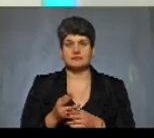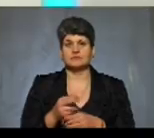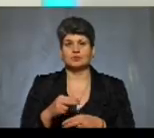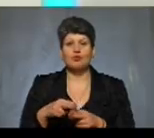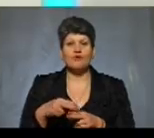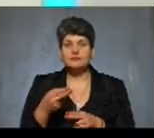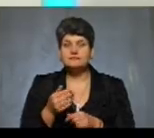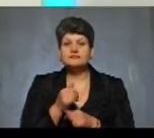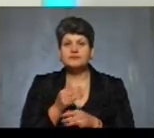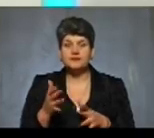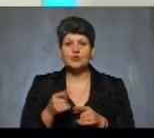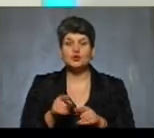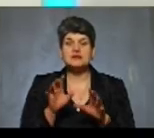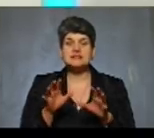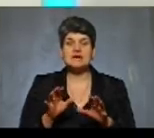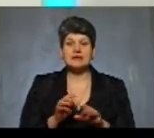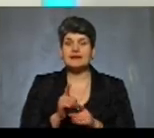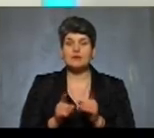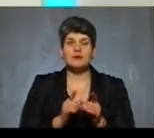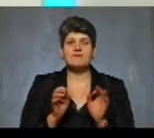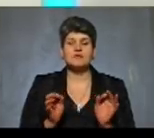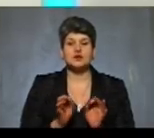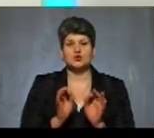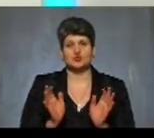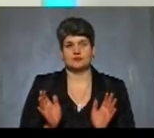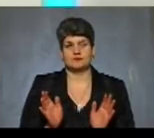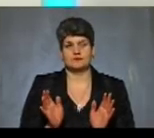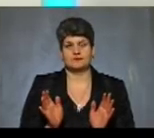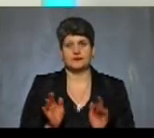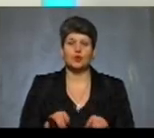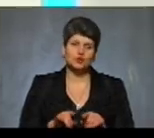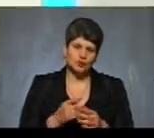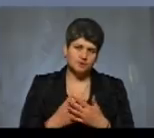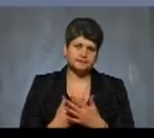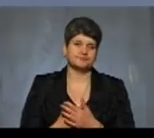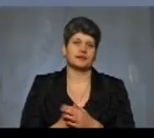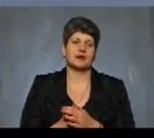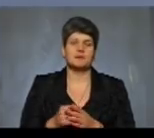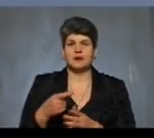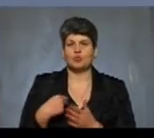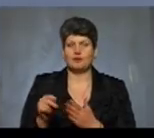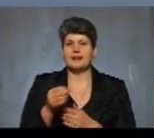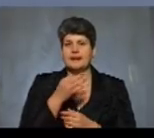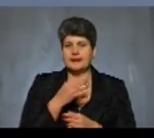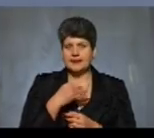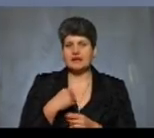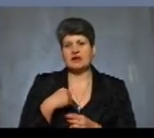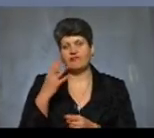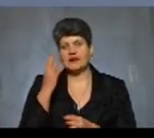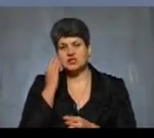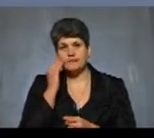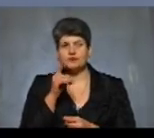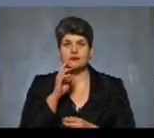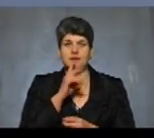законодавець не змінив нічого. Отож, припустимо, що ми купили ліки, так, і вважаємо, що вони